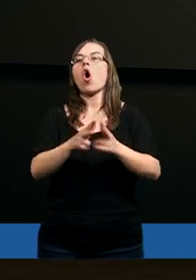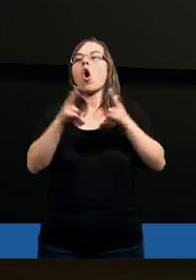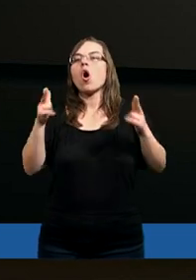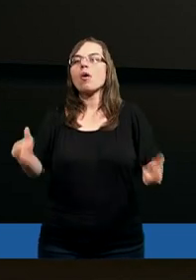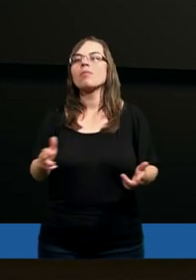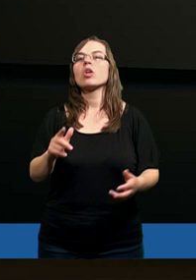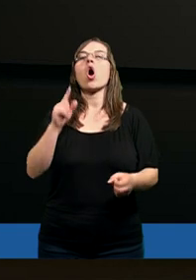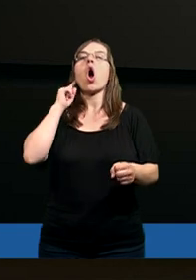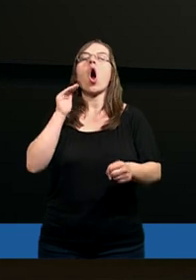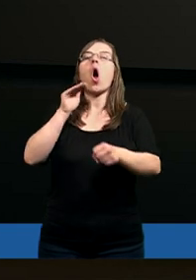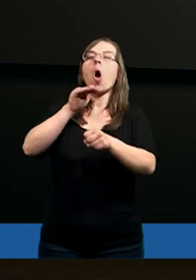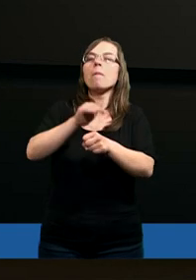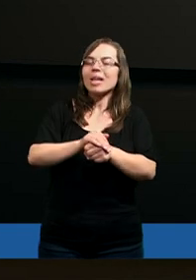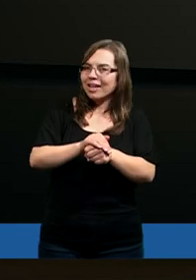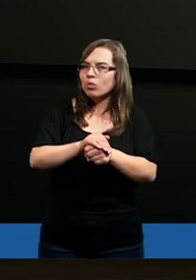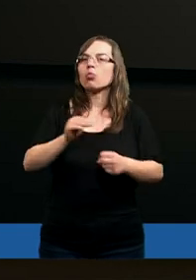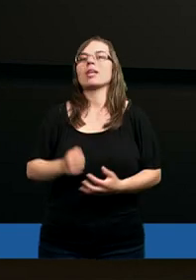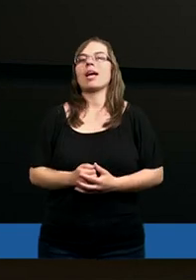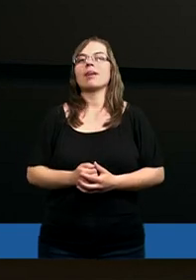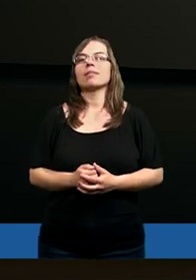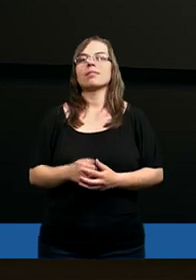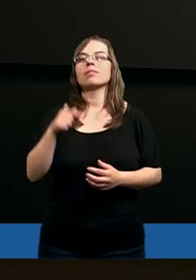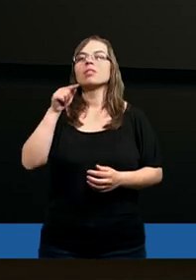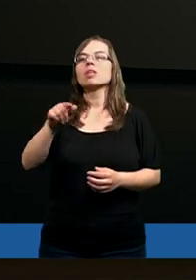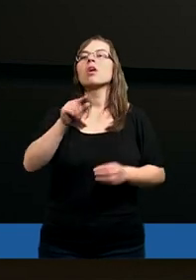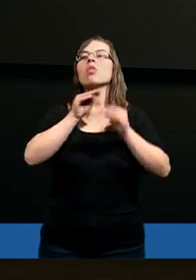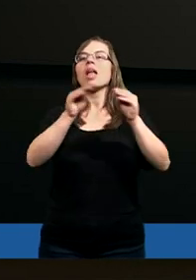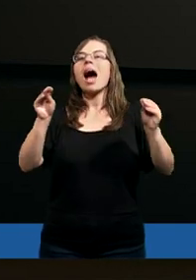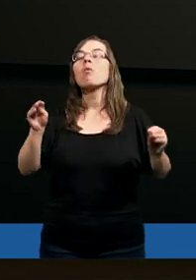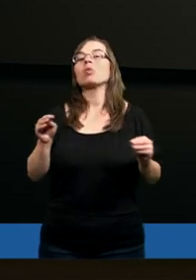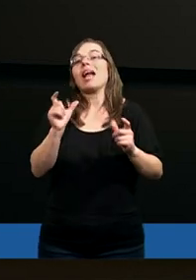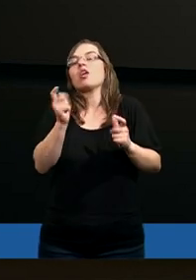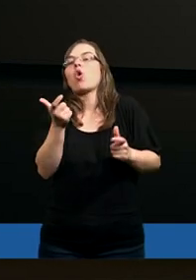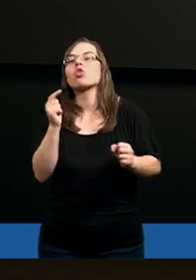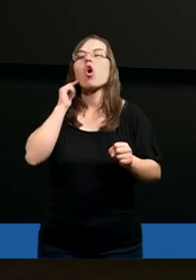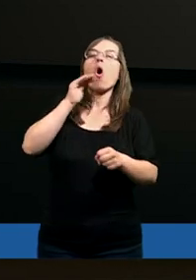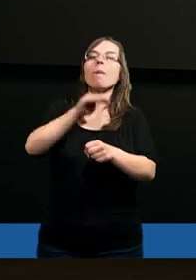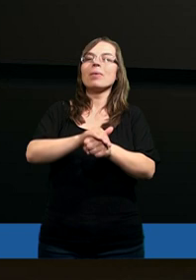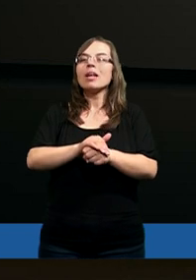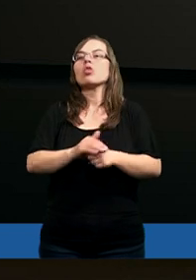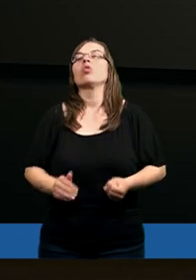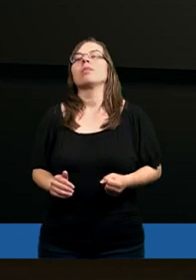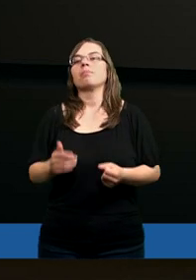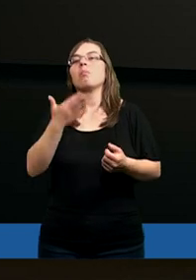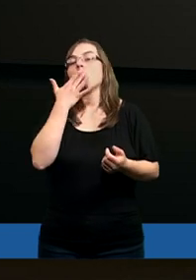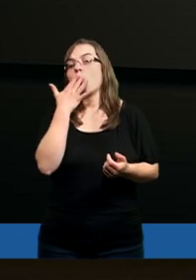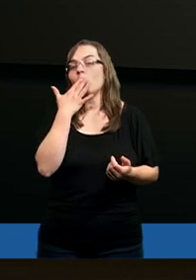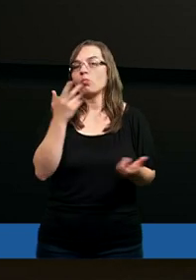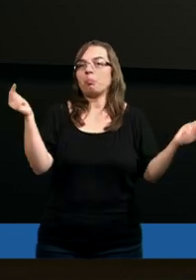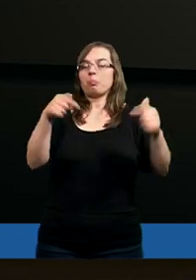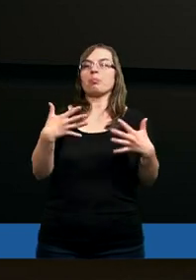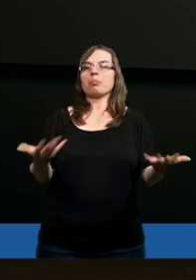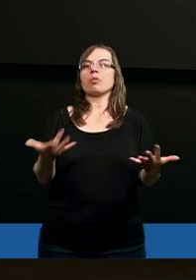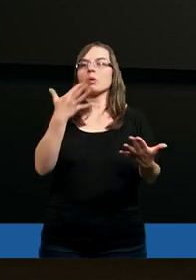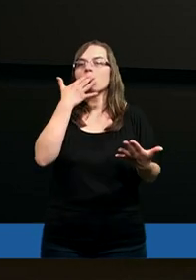określenia obiecują. Fałszywi nauczyciele coś obiecują. Przychodzą i